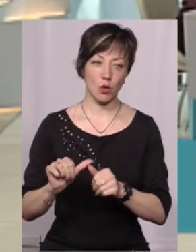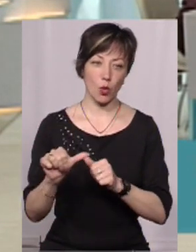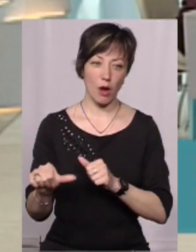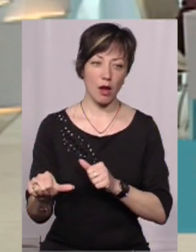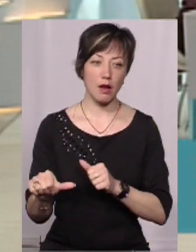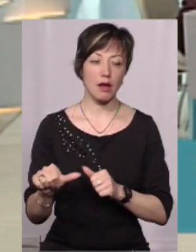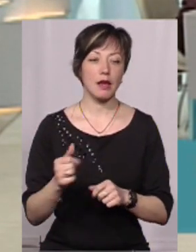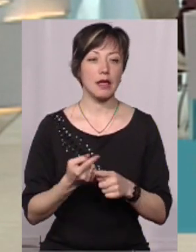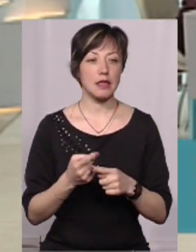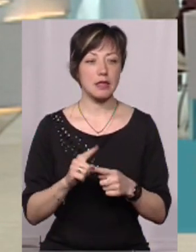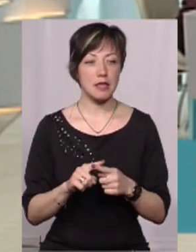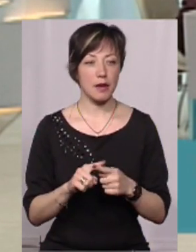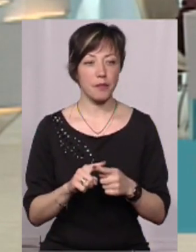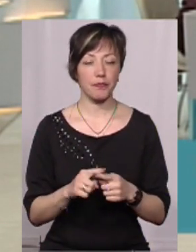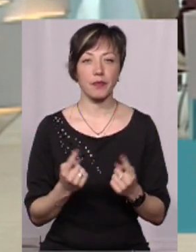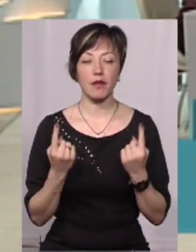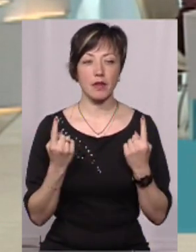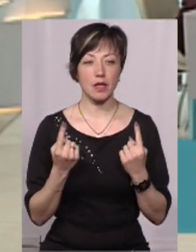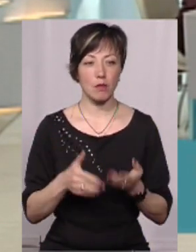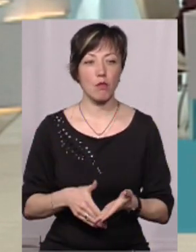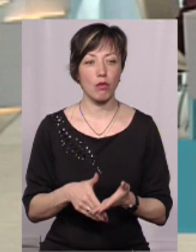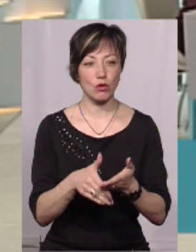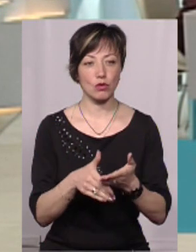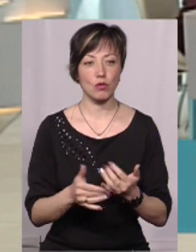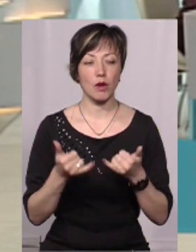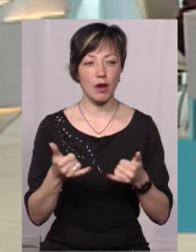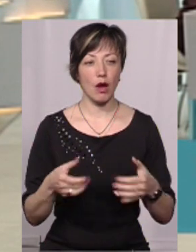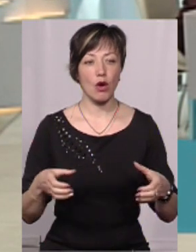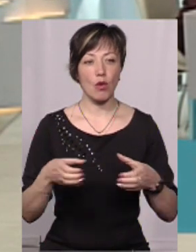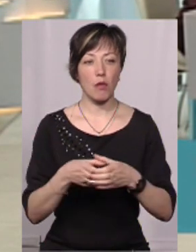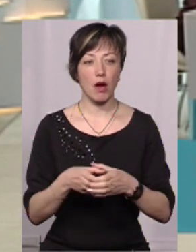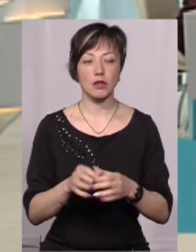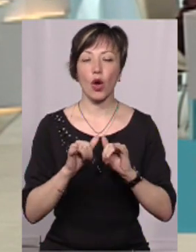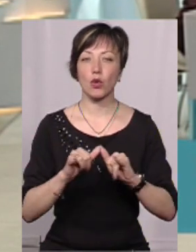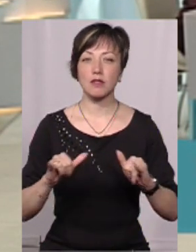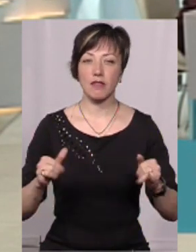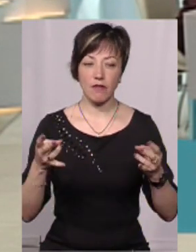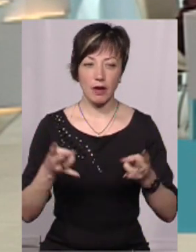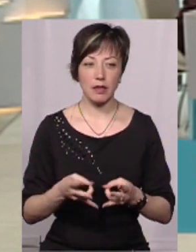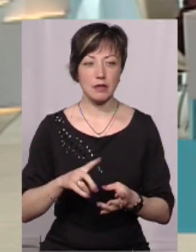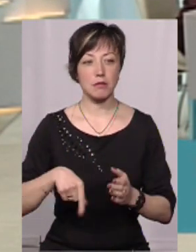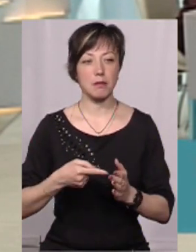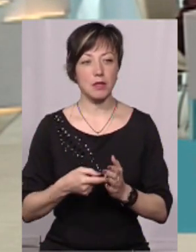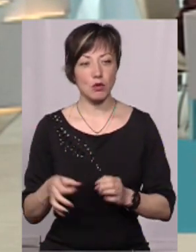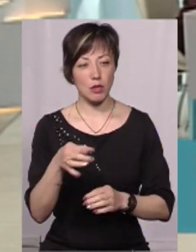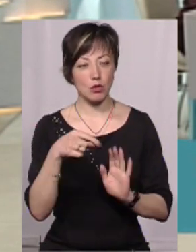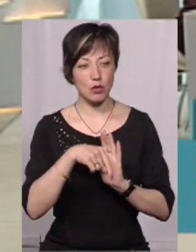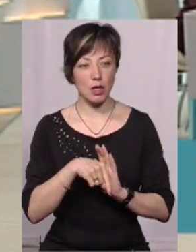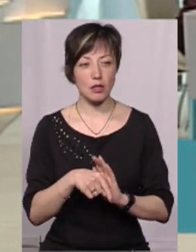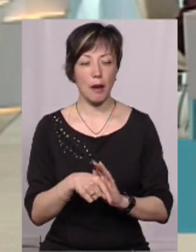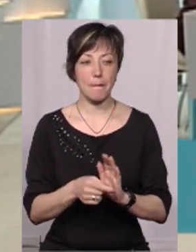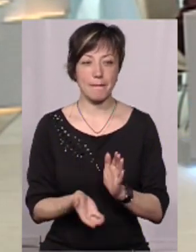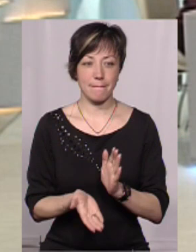це є великим поштовхом для громад розвиватися, в тому числі і міст обласного значення,